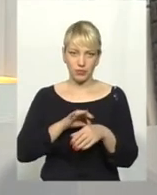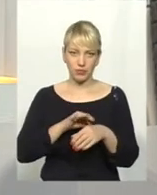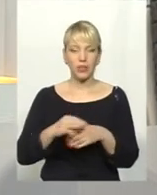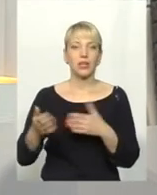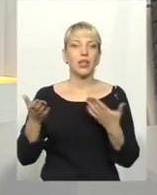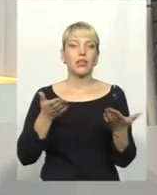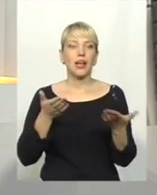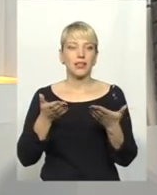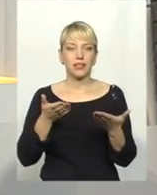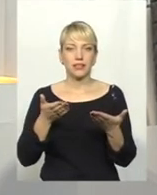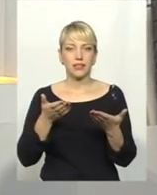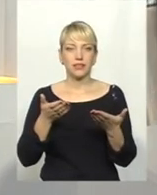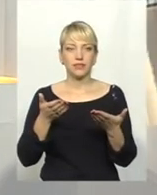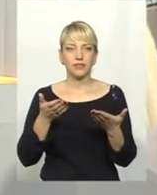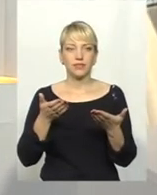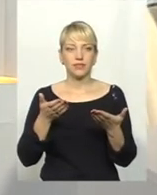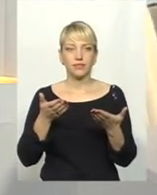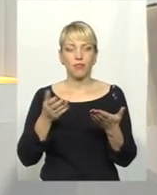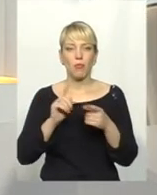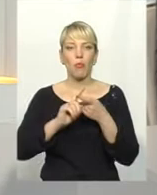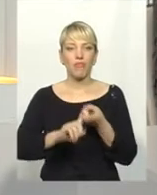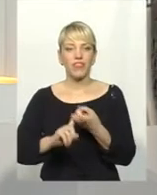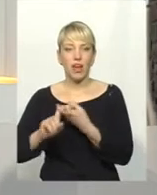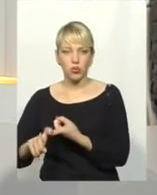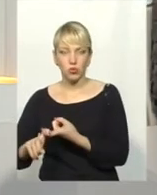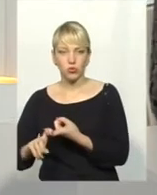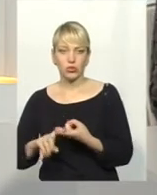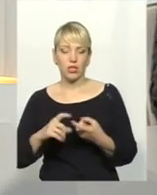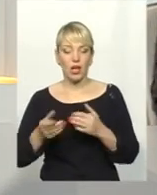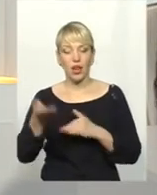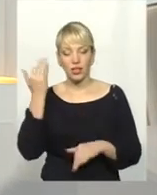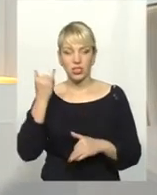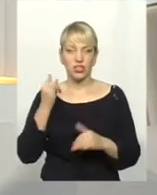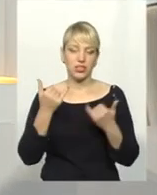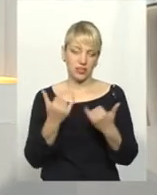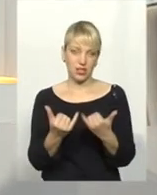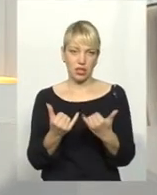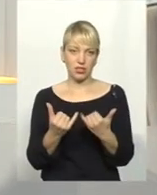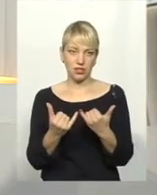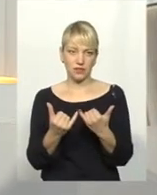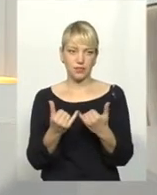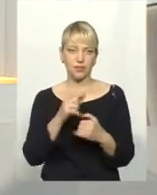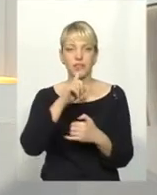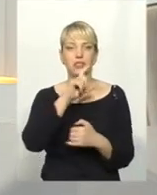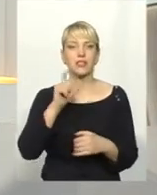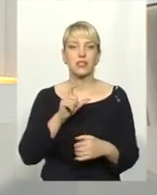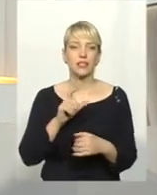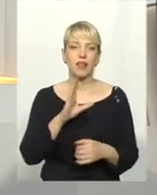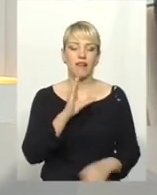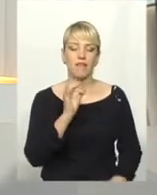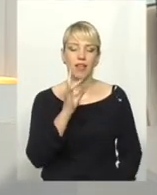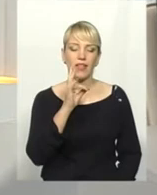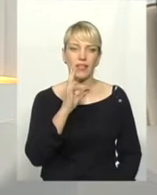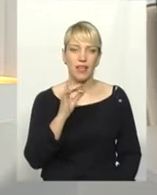скажімо так, пов'язують раніше і зараз, пов'язують з Венерою,